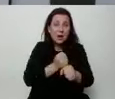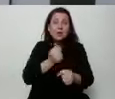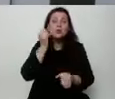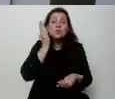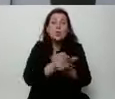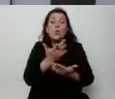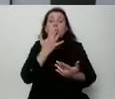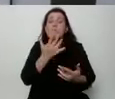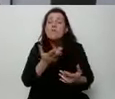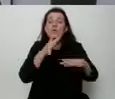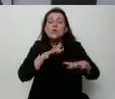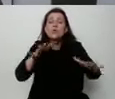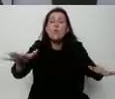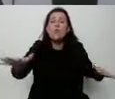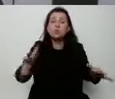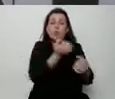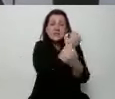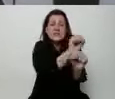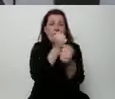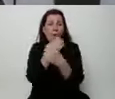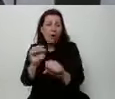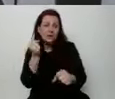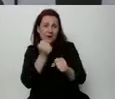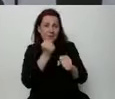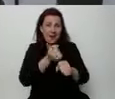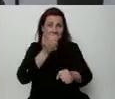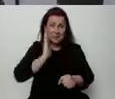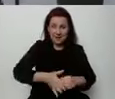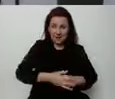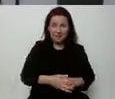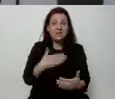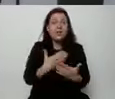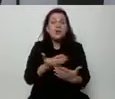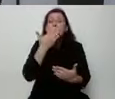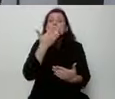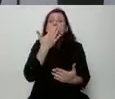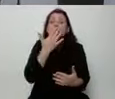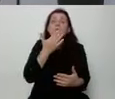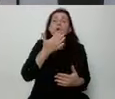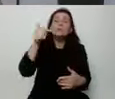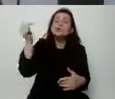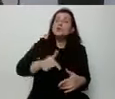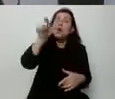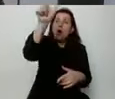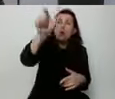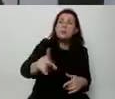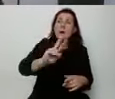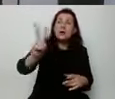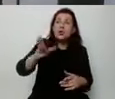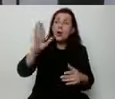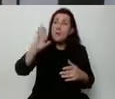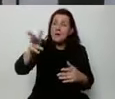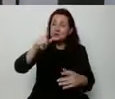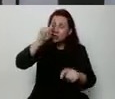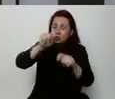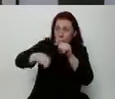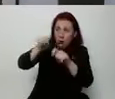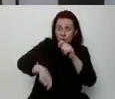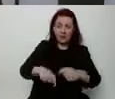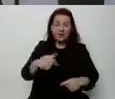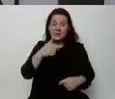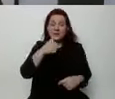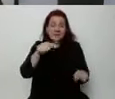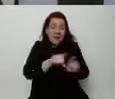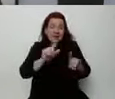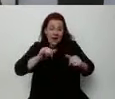zwolnieniach. I dlatego musi być ktoś, kto będzie gwarantował kontrolę. I kto tak jak ja powie, nie ma zgody na